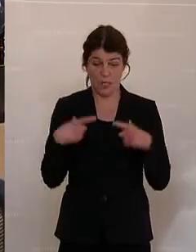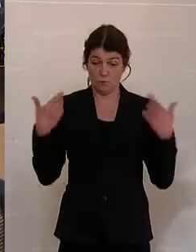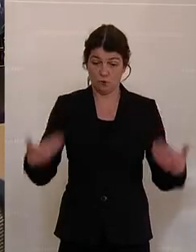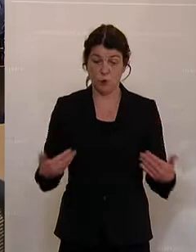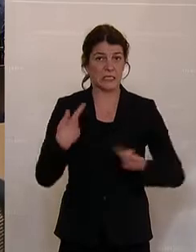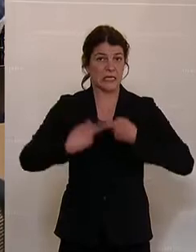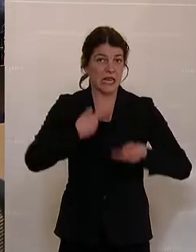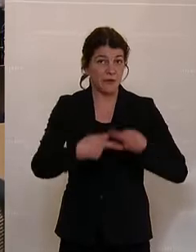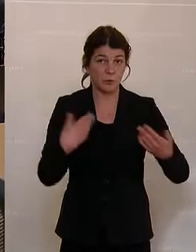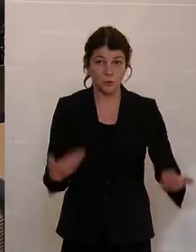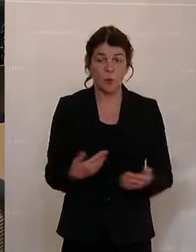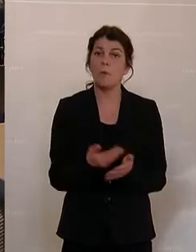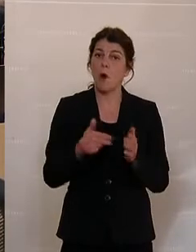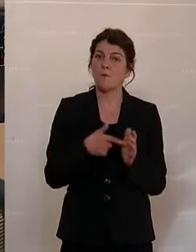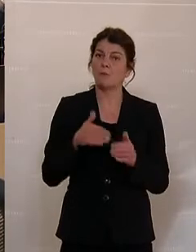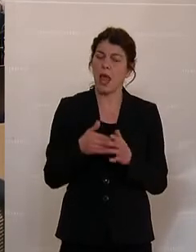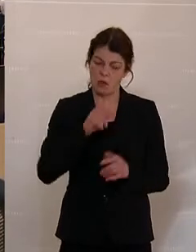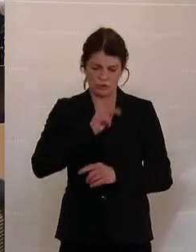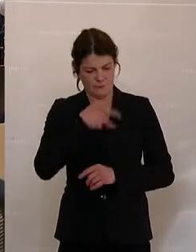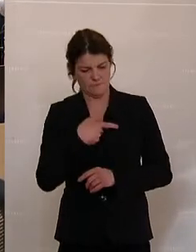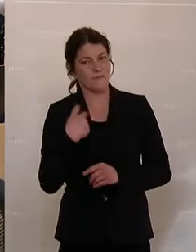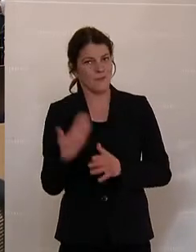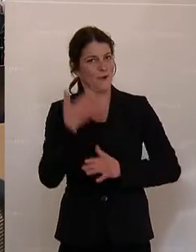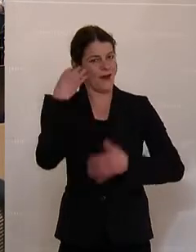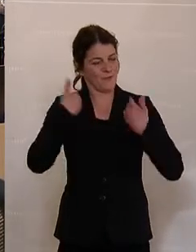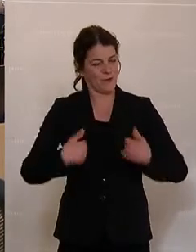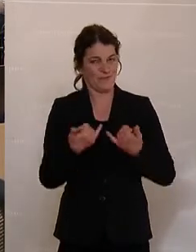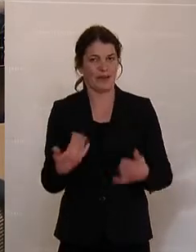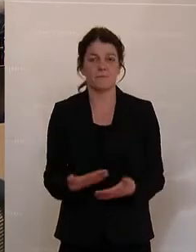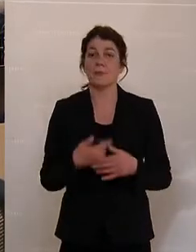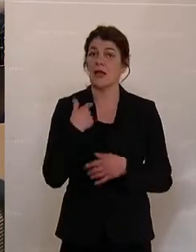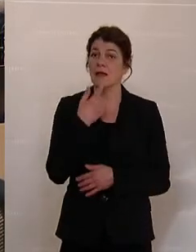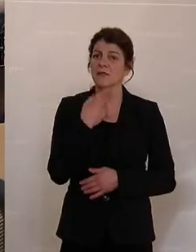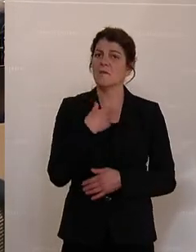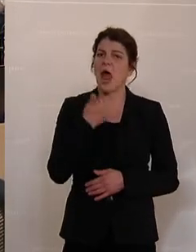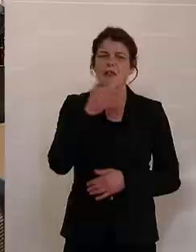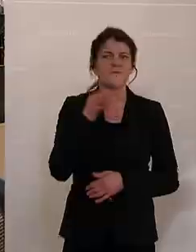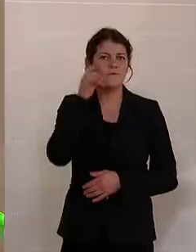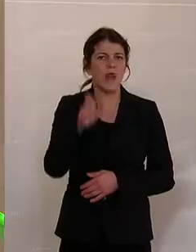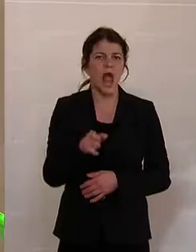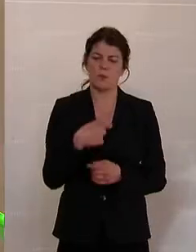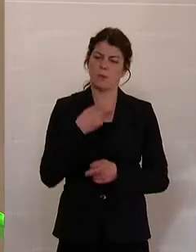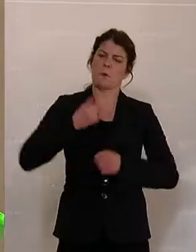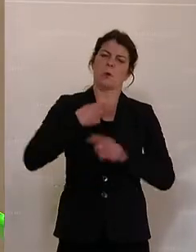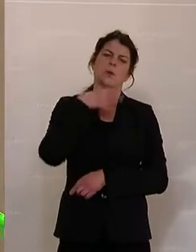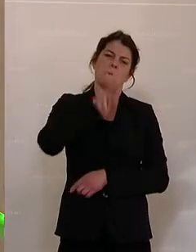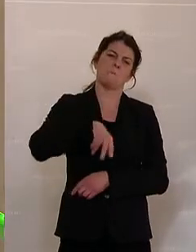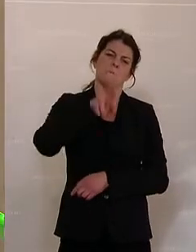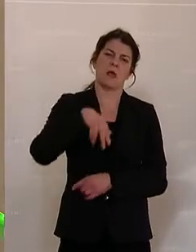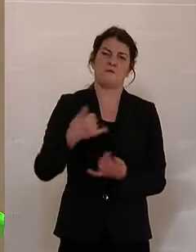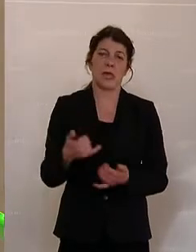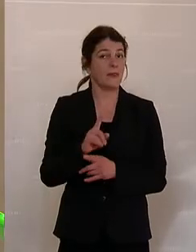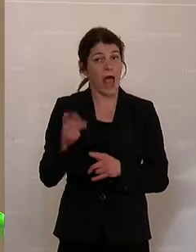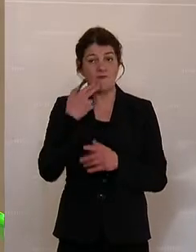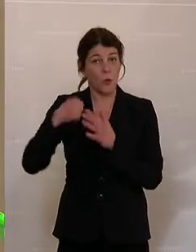Entwicklung und oft braucht es eine Neuerfindung. Was mir ein Herzensanliegen ist, dass wir keine Frau in irgendeiner Form beurteilen, sondern dass wir sie